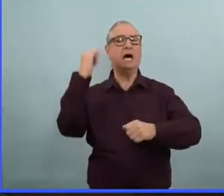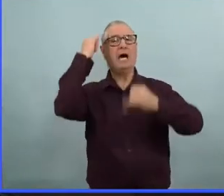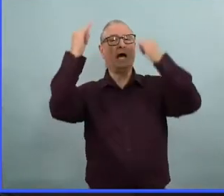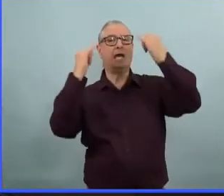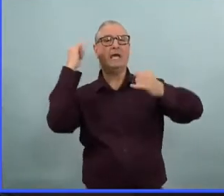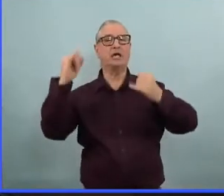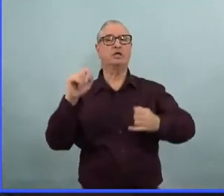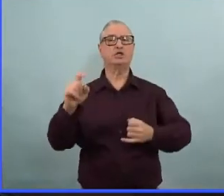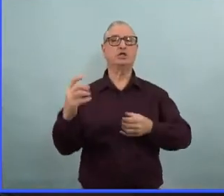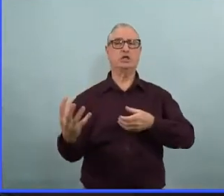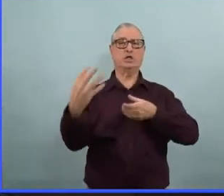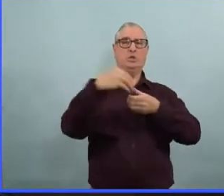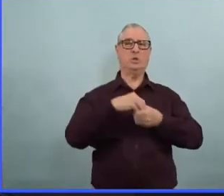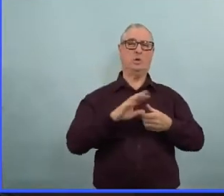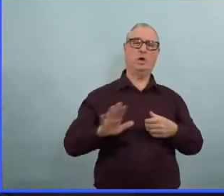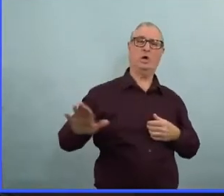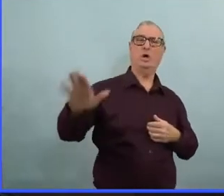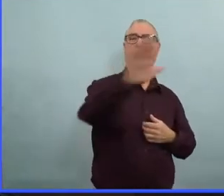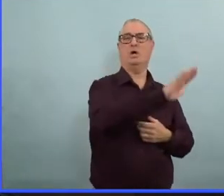Ma question de suivi.